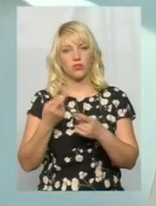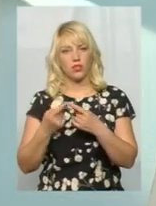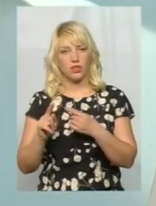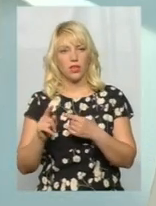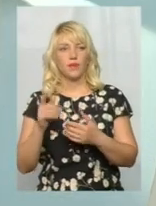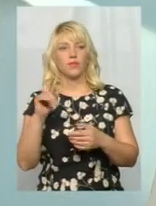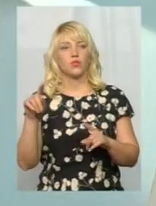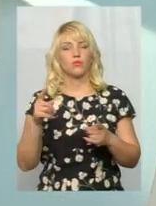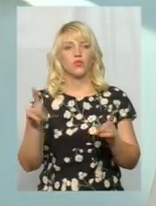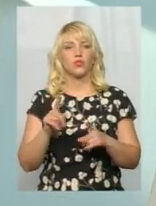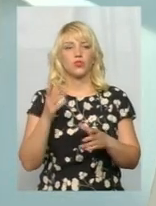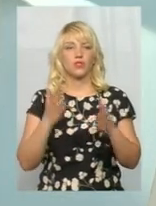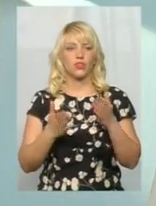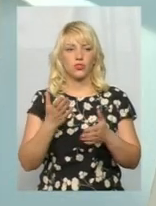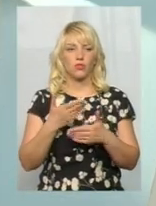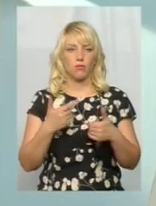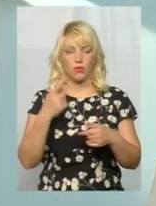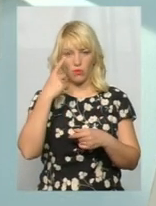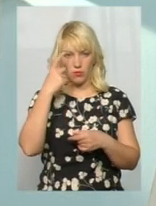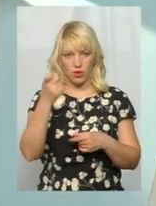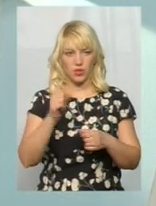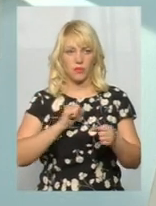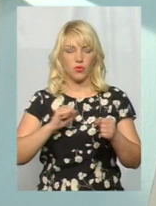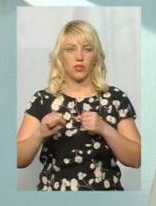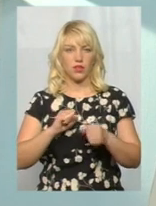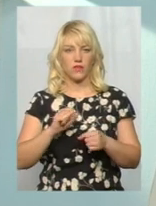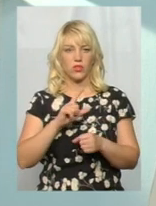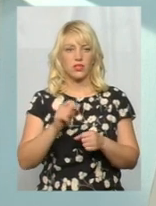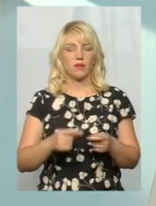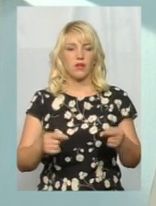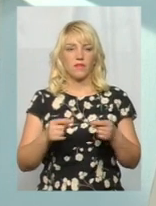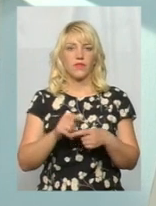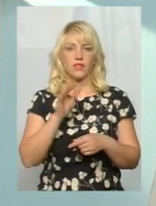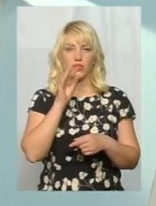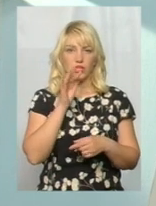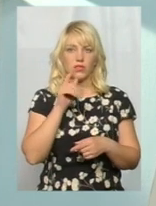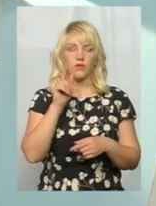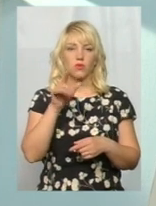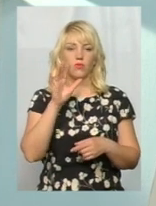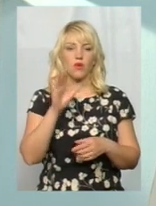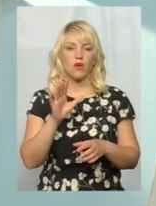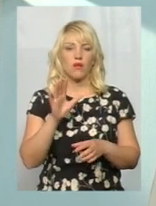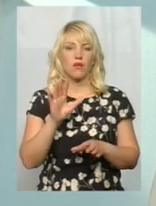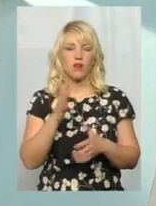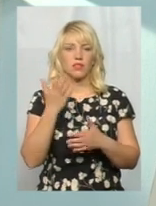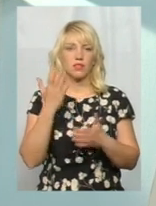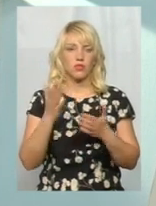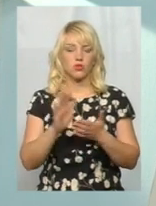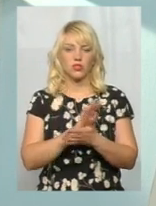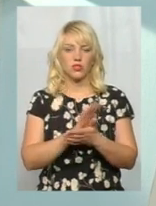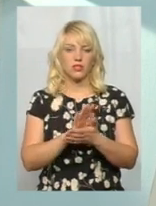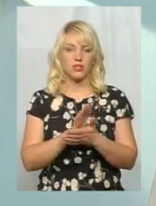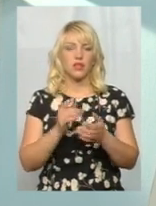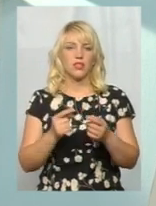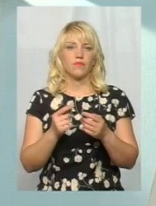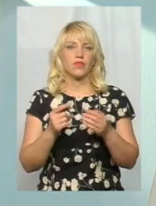Тому що, якщо навіть ми попередимо керівника за певний час, в тому разі, якщо очисні споруди не працюють, то не такий